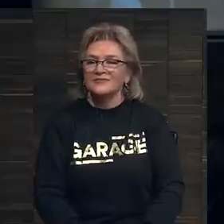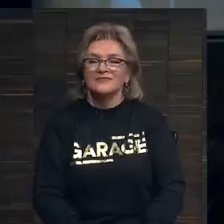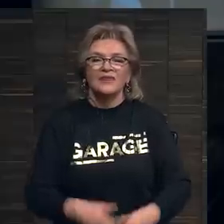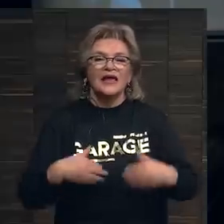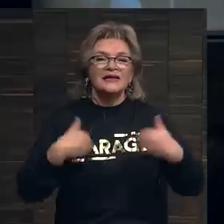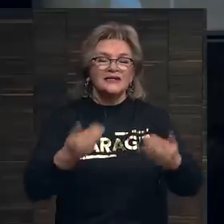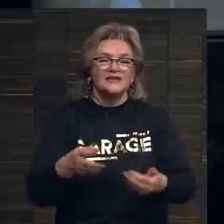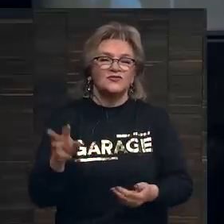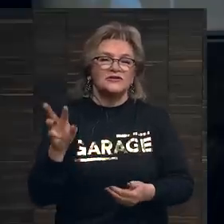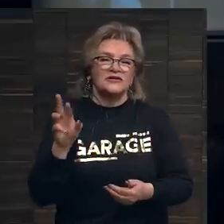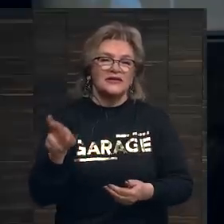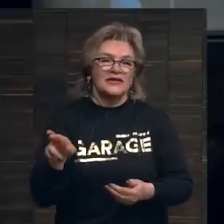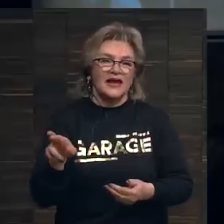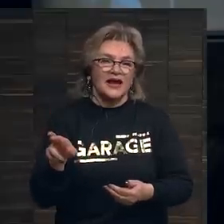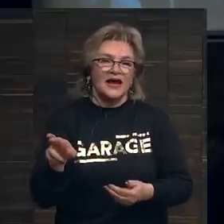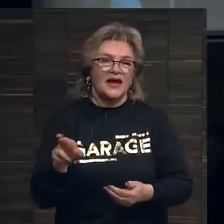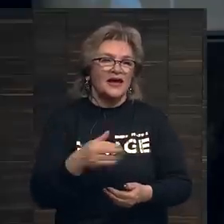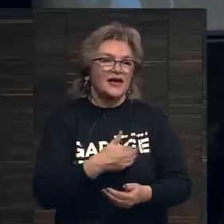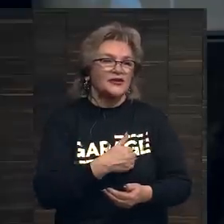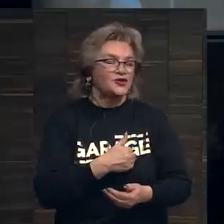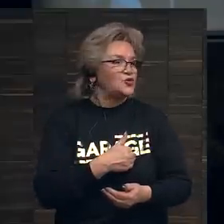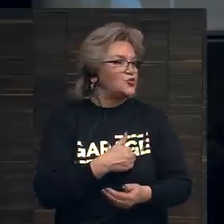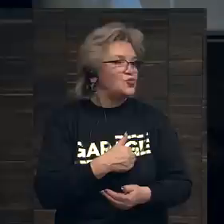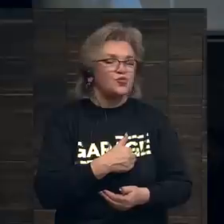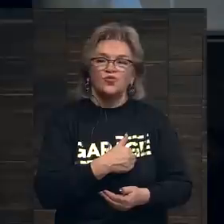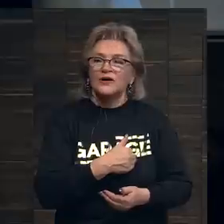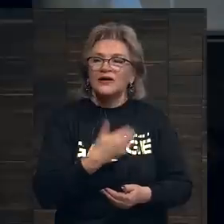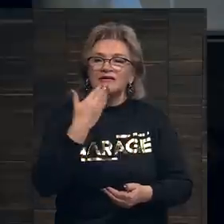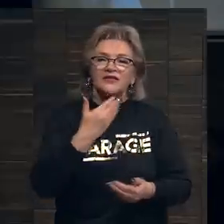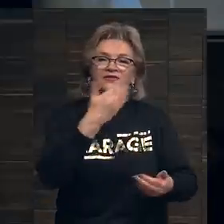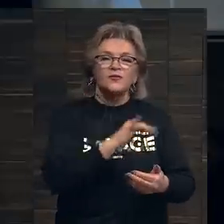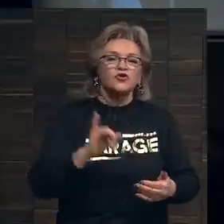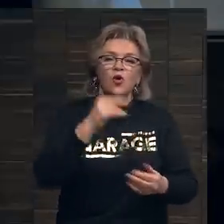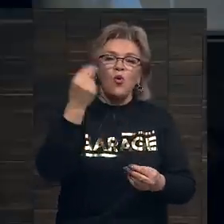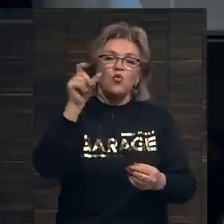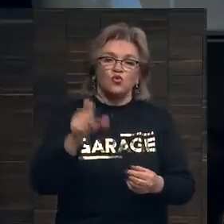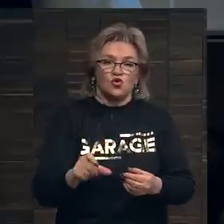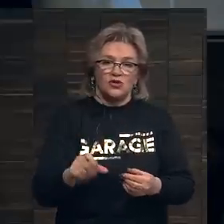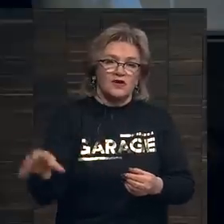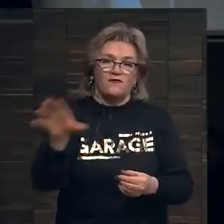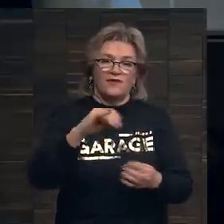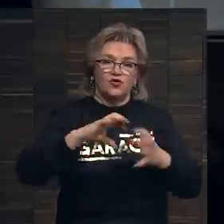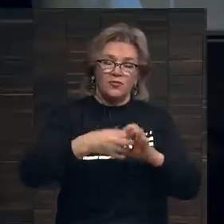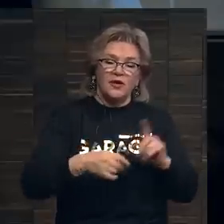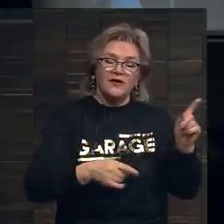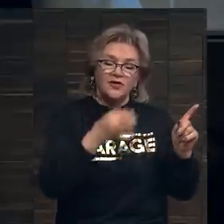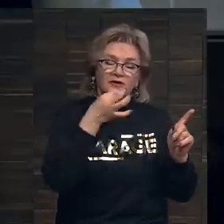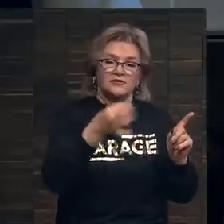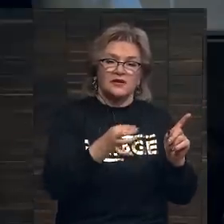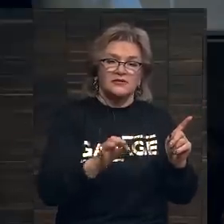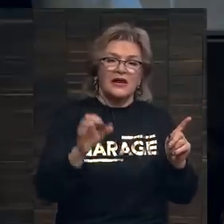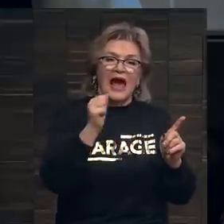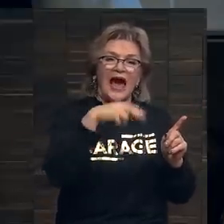Здравствуйте. Я хочу задать вопрос о художниках во всем этом мире. Вы упомянули